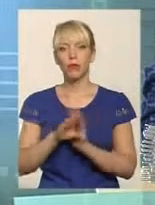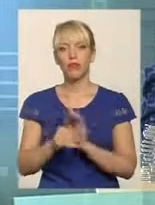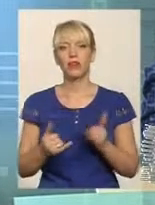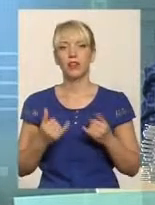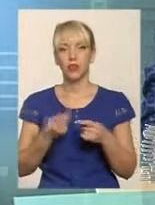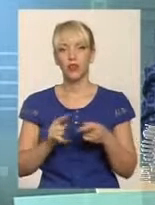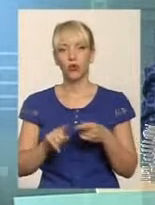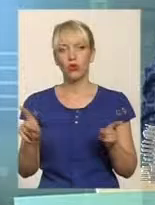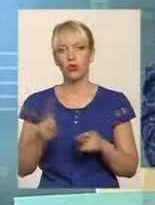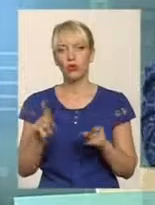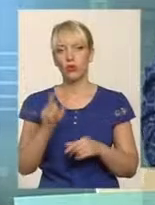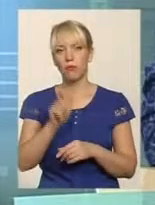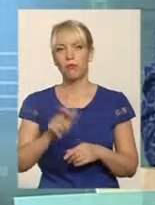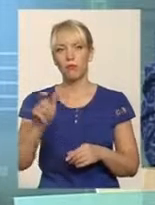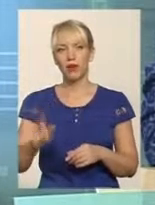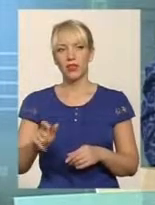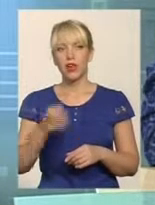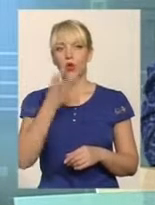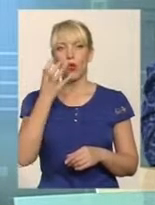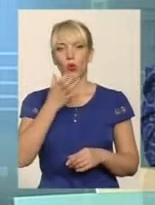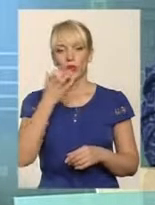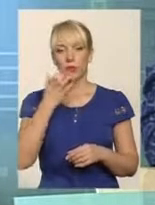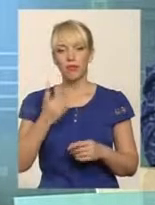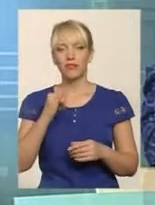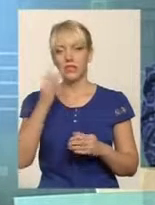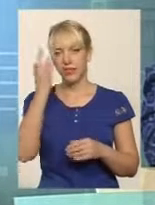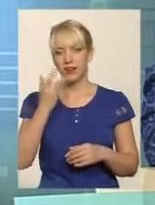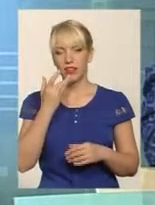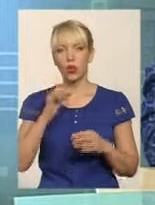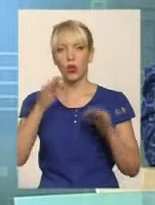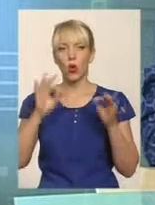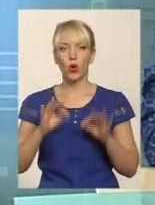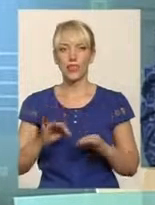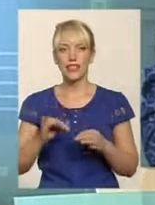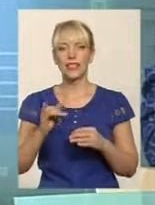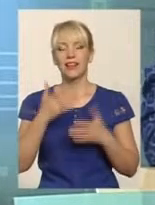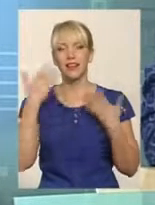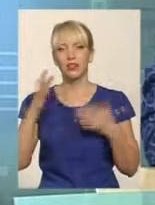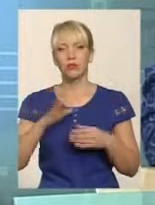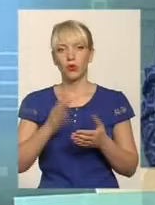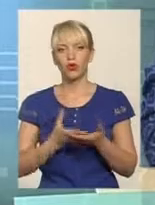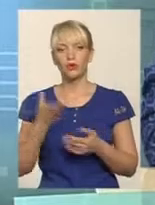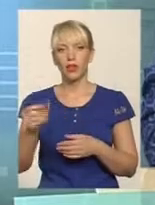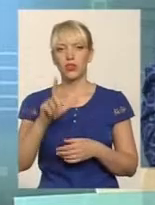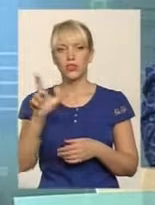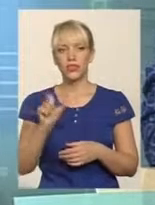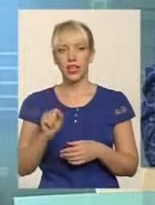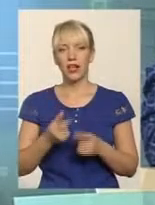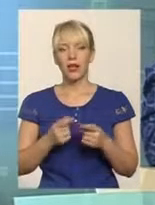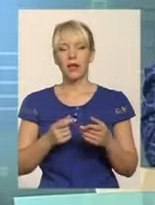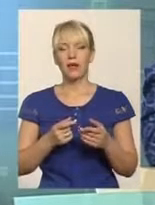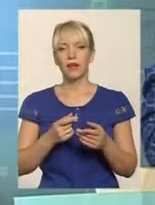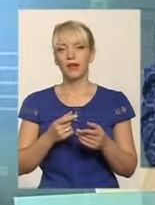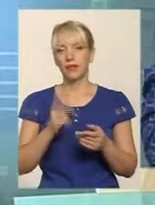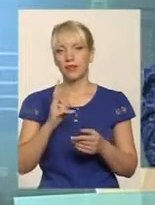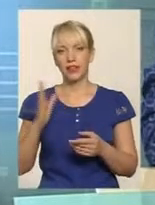для того, аби мешканцям, утеплившись влітку, восени, було легше сплачувати за платіжки